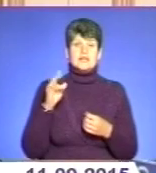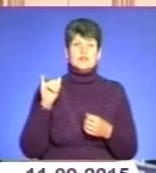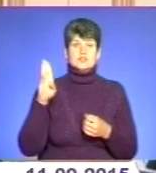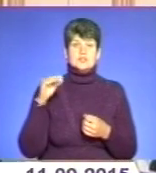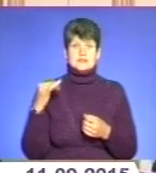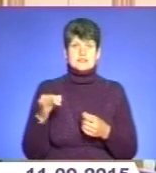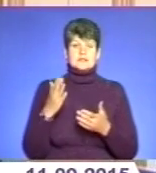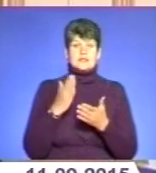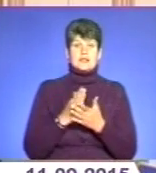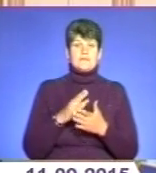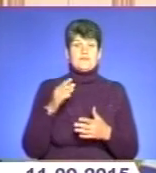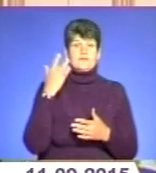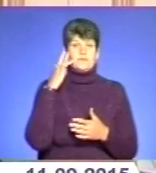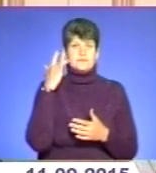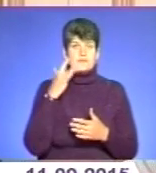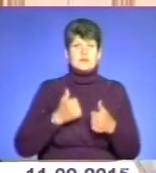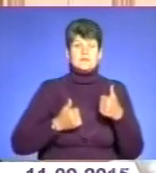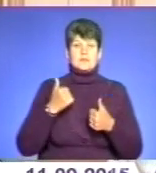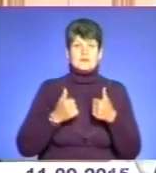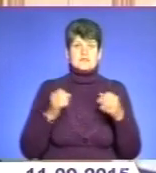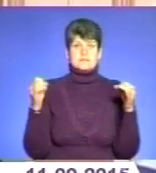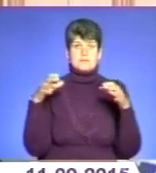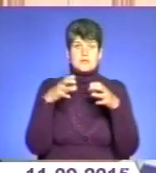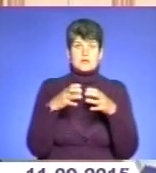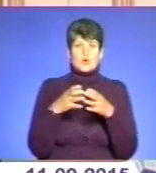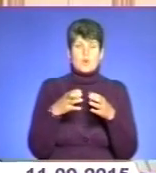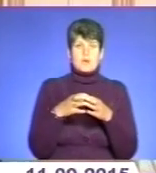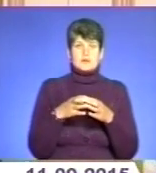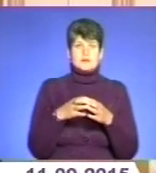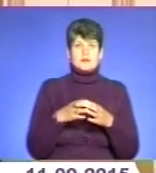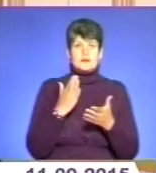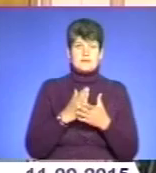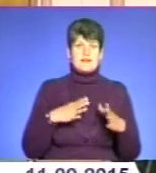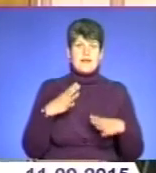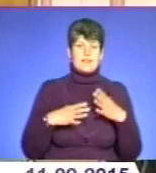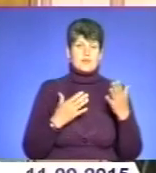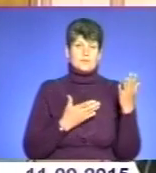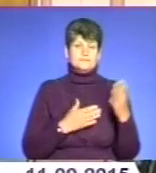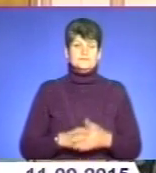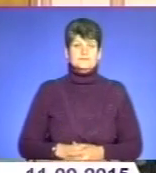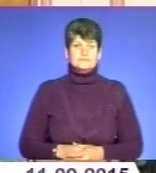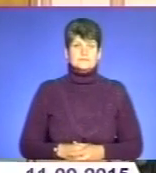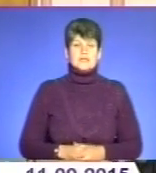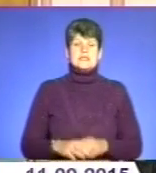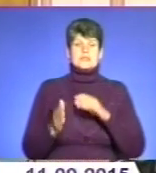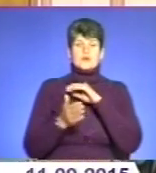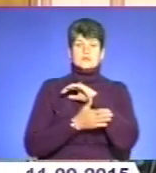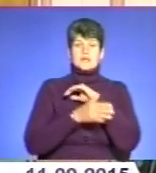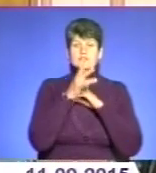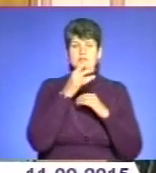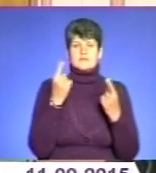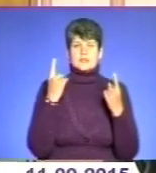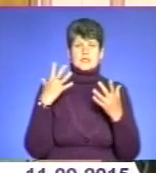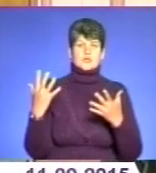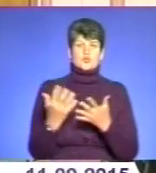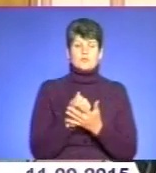зараз в Лос-Вегасі. Він не на змані, він складник збірної команди України як тренером. За останній час у нас дуже великі здобутки